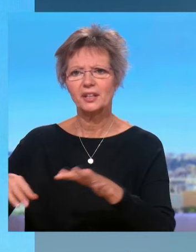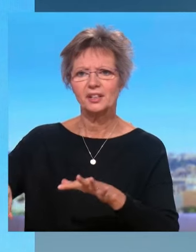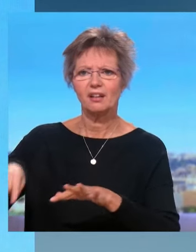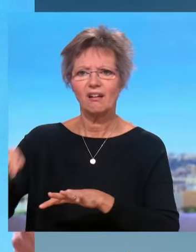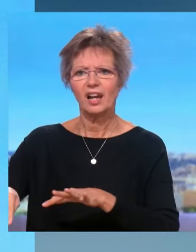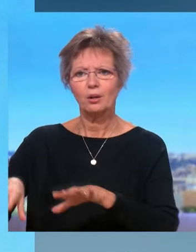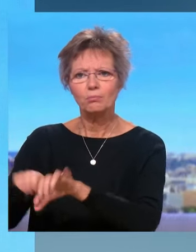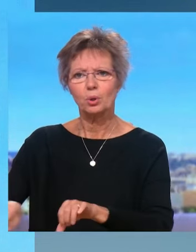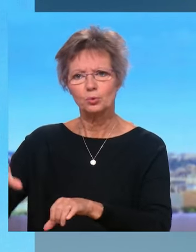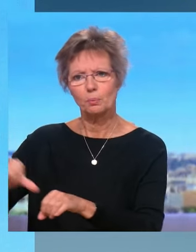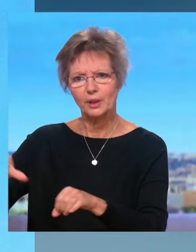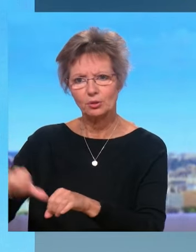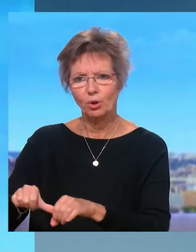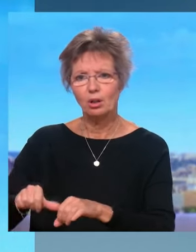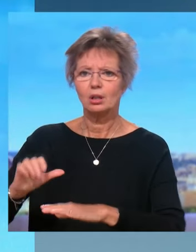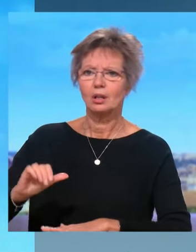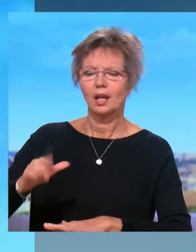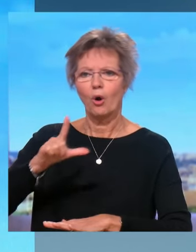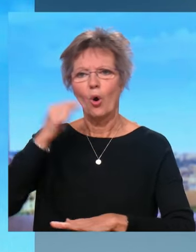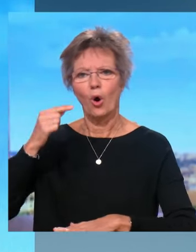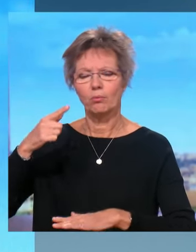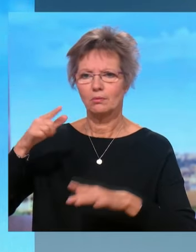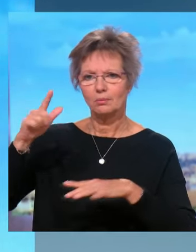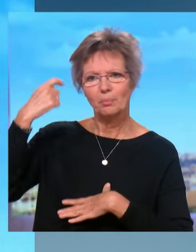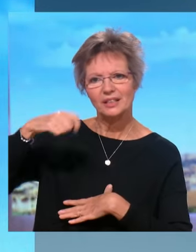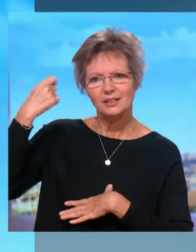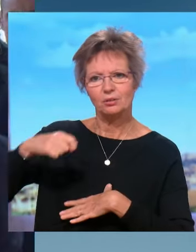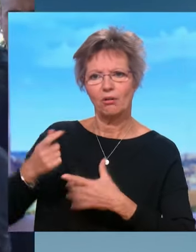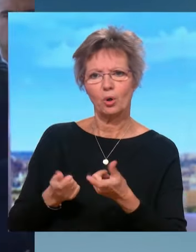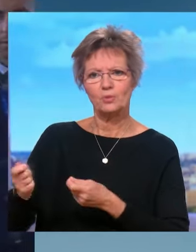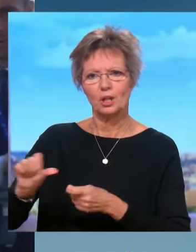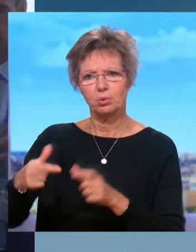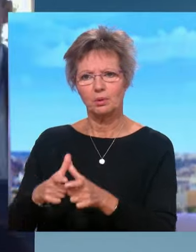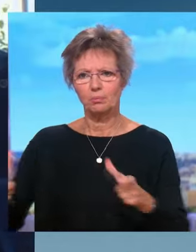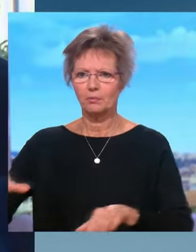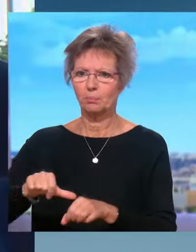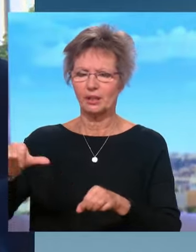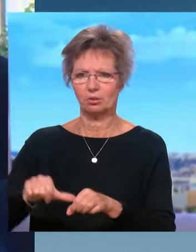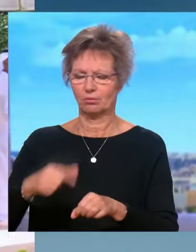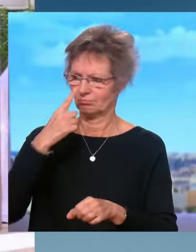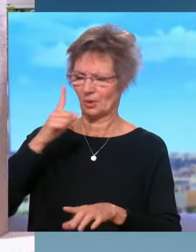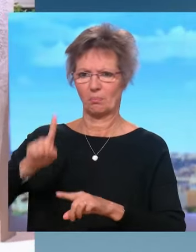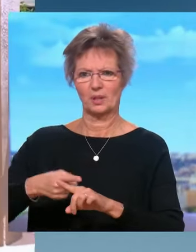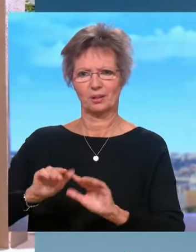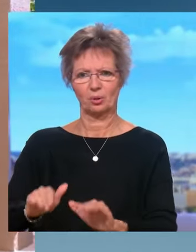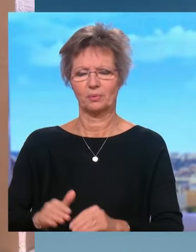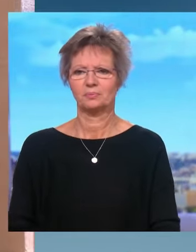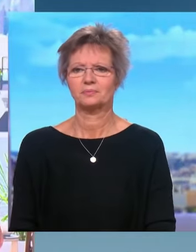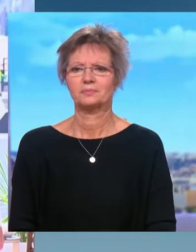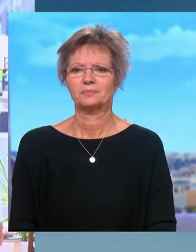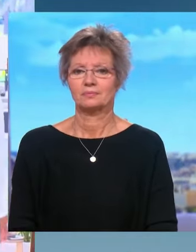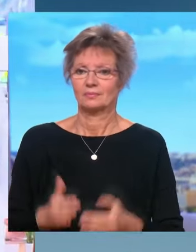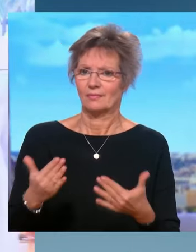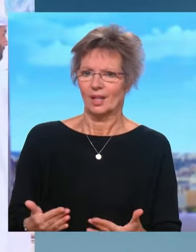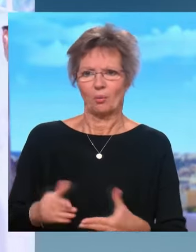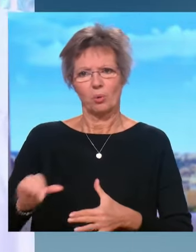par le PDG de la première compagnie pétrolière du pays. Est-ce que franchement, il n pas quelque chose qui ne tourne pas rond ? Non, ce qu'il faut faire d